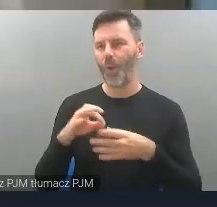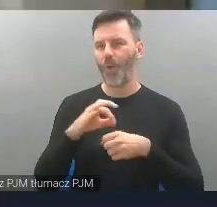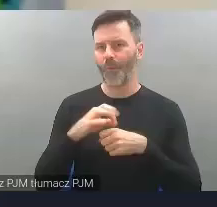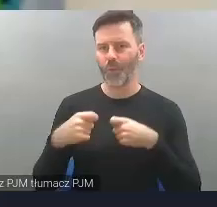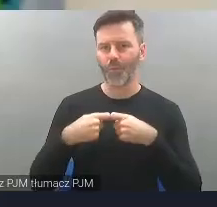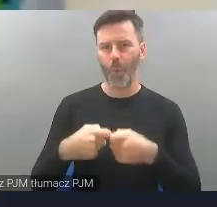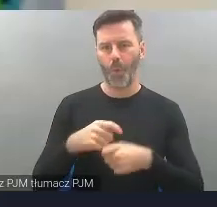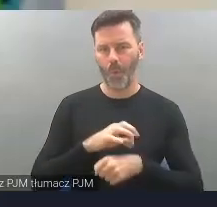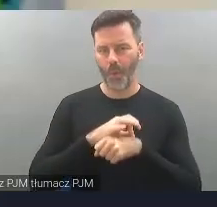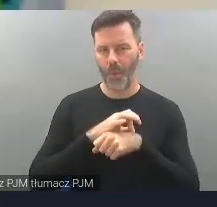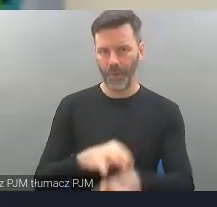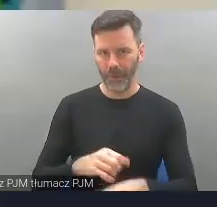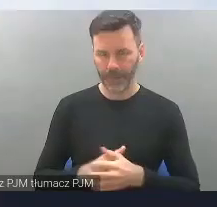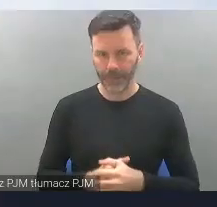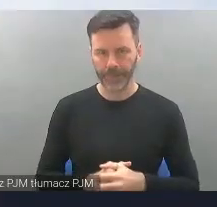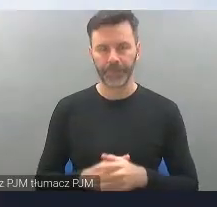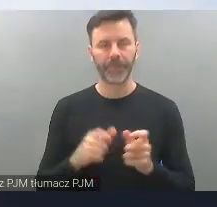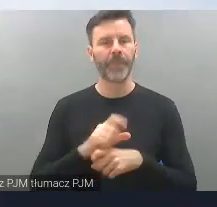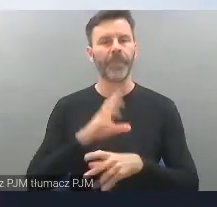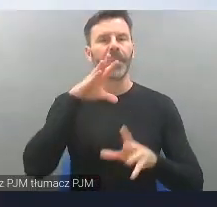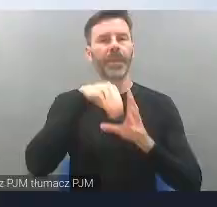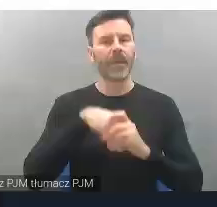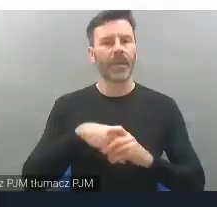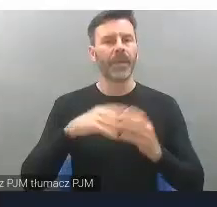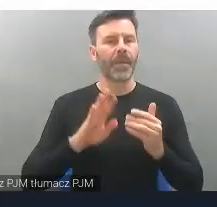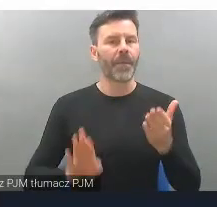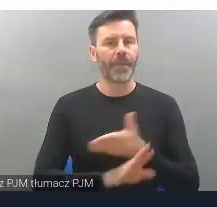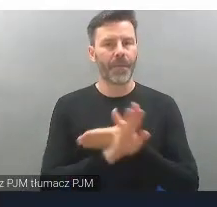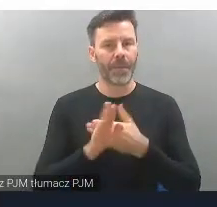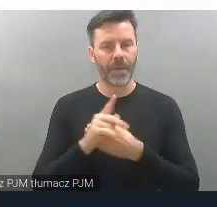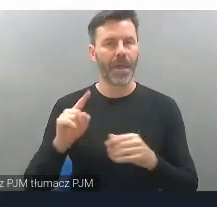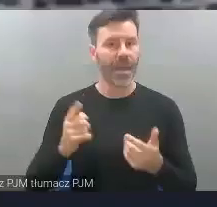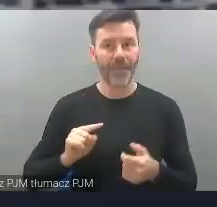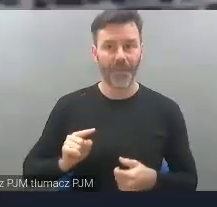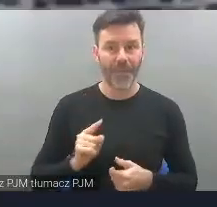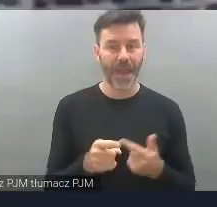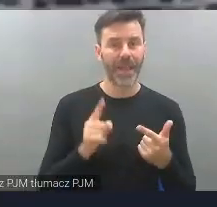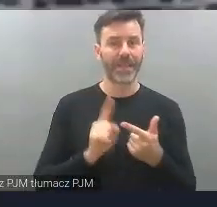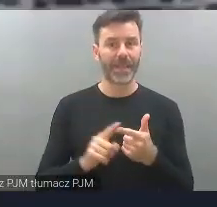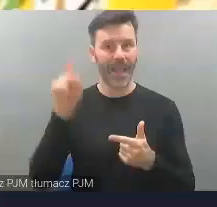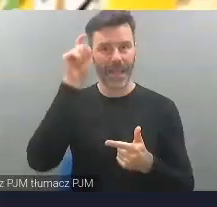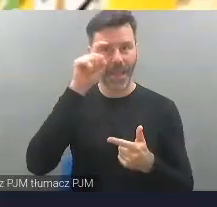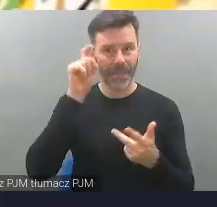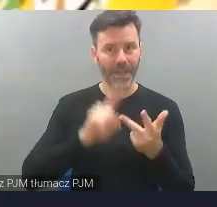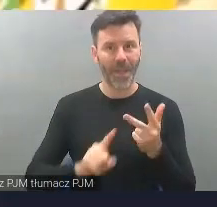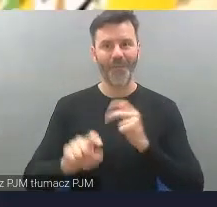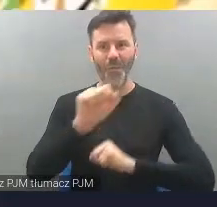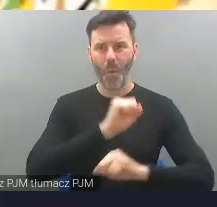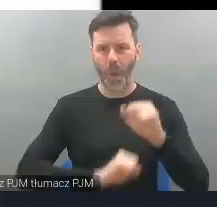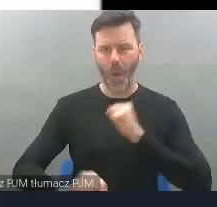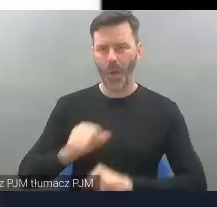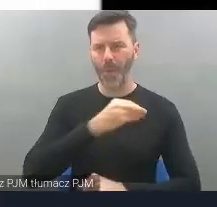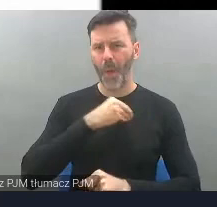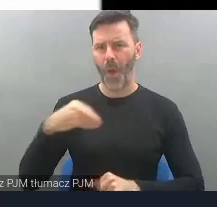Francji, Niemczech, Włoszech, w wielu miejscach w Polsce. Została nawiązana współpraca z wieloma instytucjami kultury, galeriami sztuki,